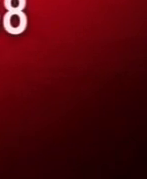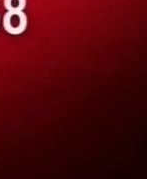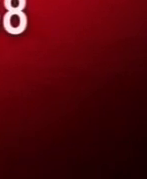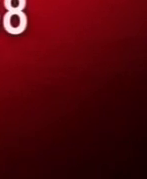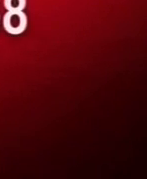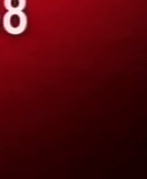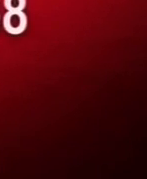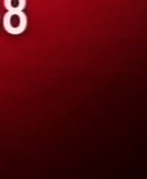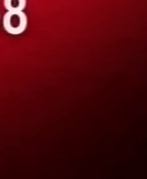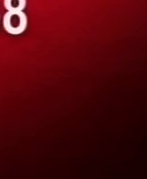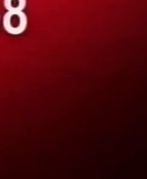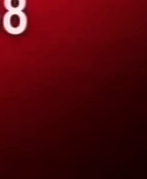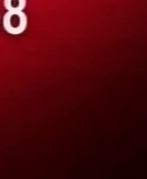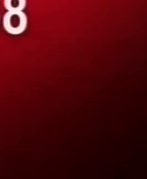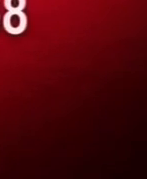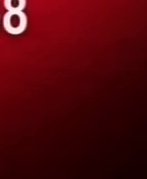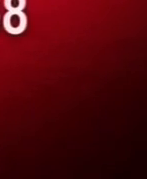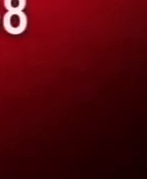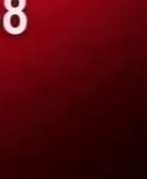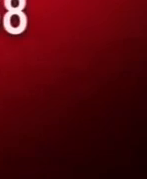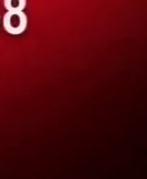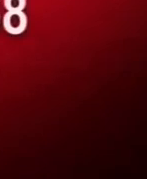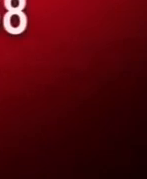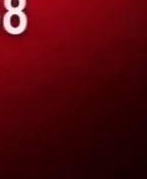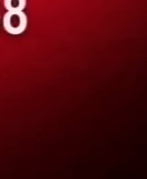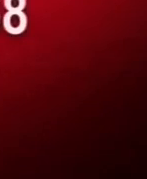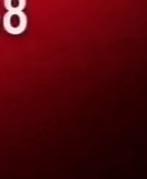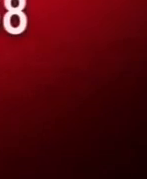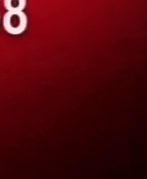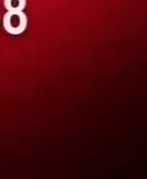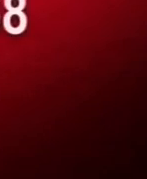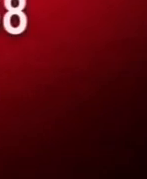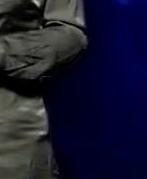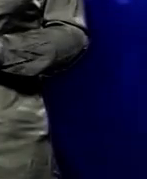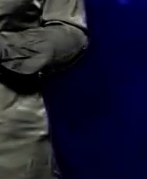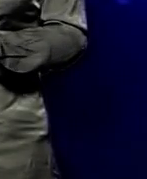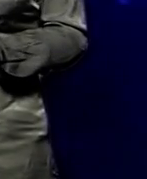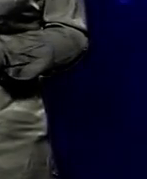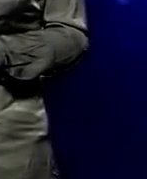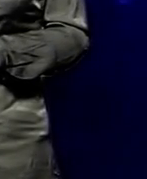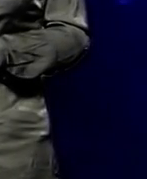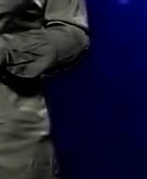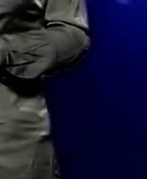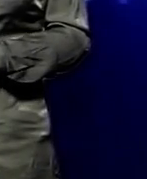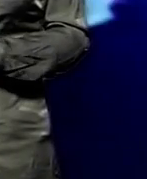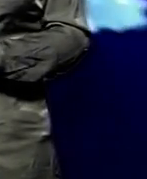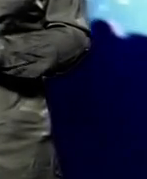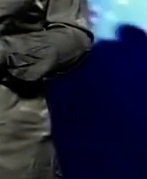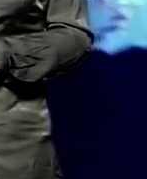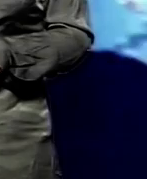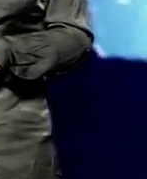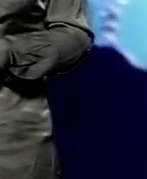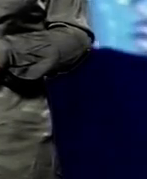спеціальна пропозиція. Звертайтеся до офіційного дилера Нісан Омега Моторс. У студії для вас працює Дарина Романська.